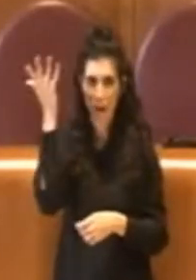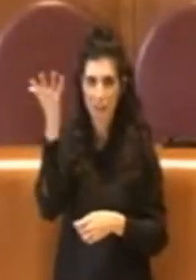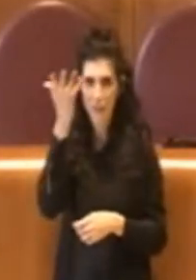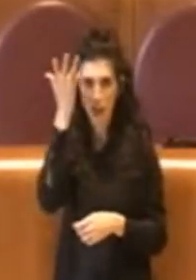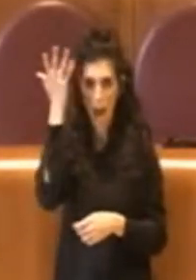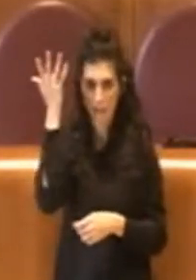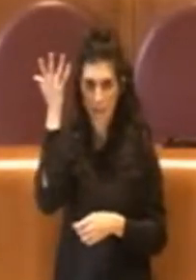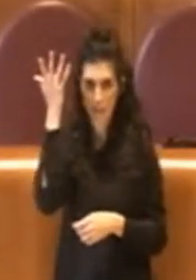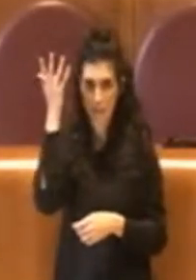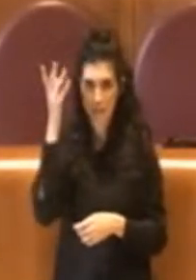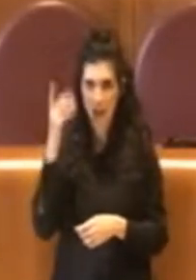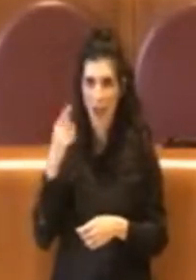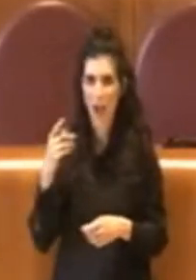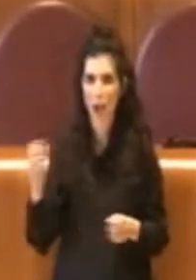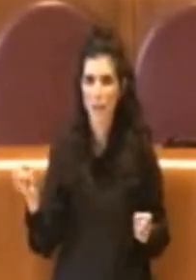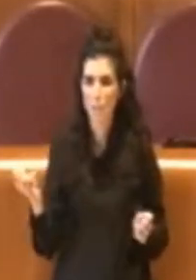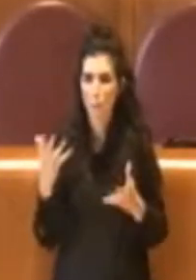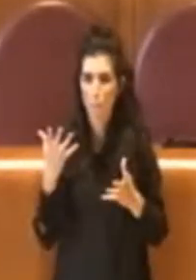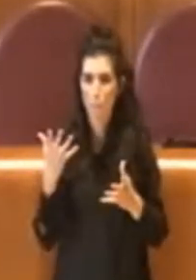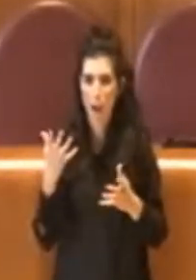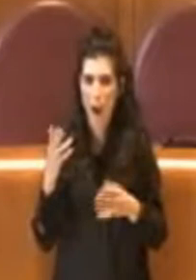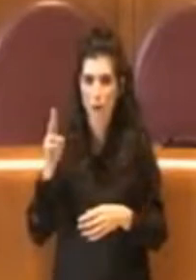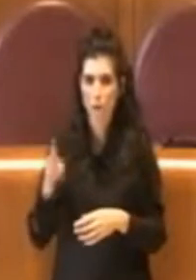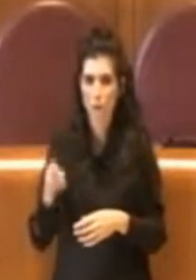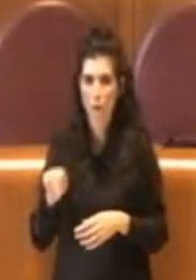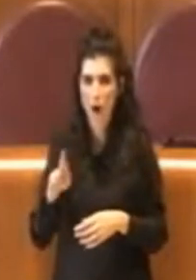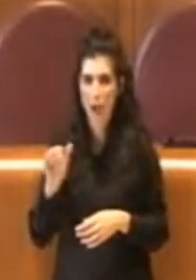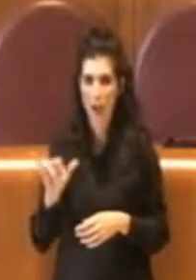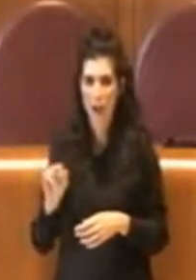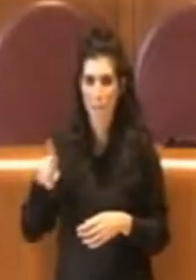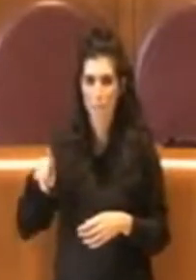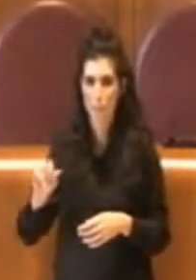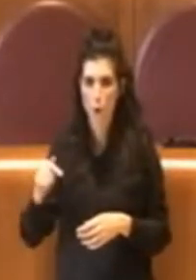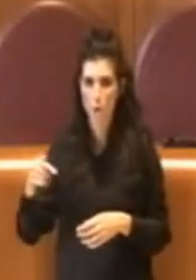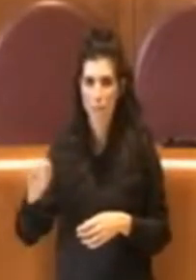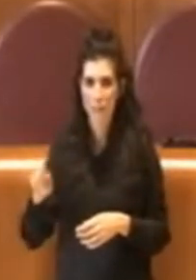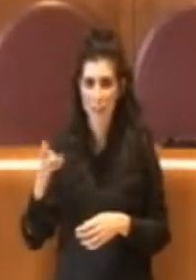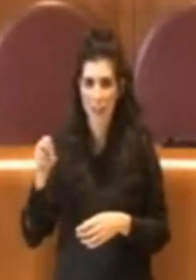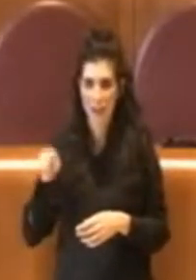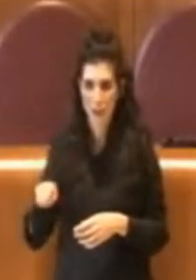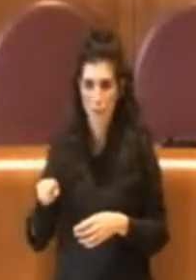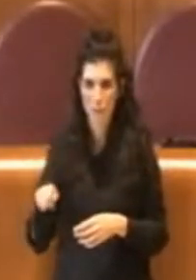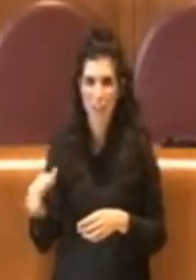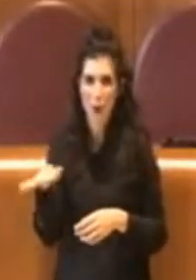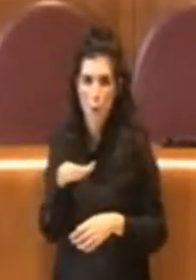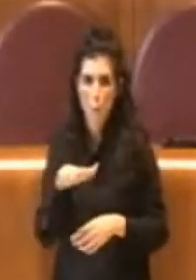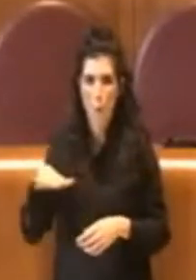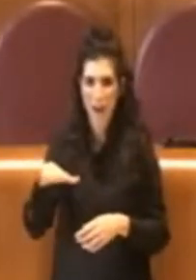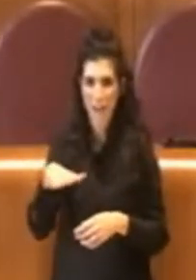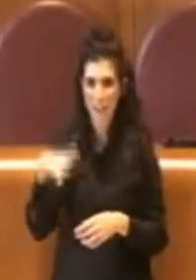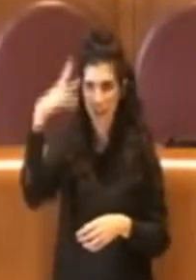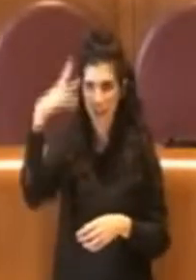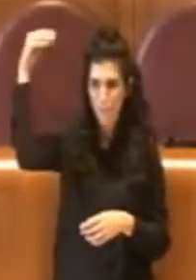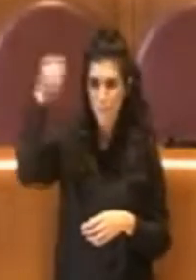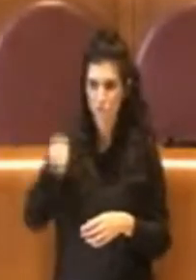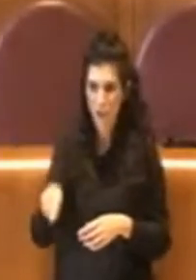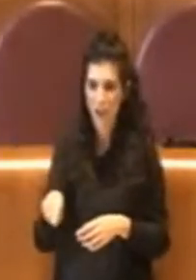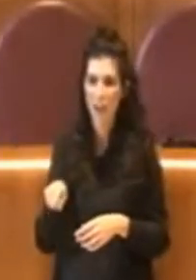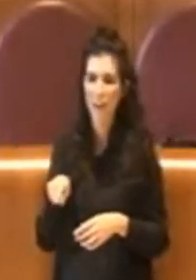lì dove c'erano i maghi, si passa il muro, si accede a un quartiere speciale dei maghi dove vendono le sfere di cristallo.